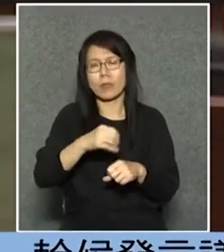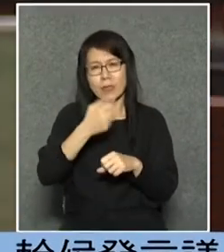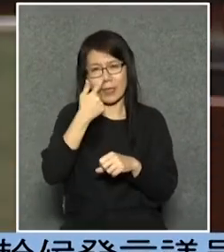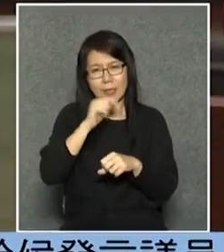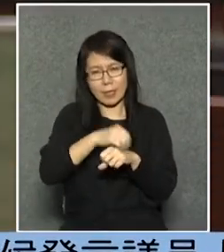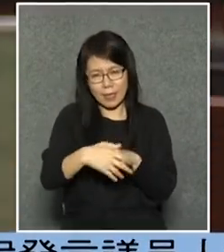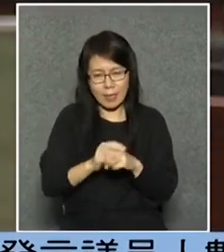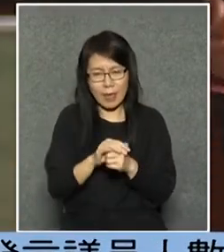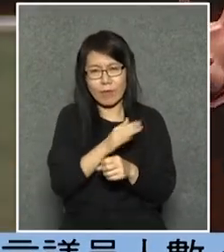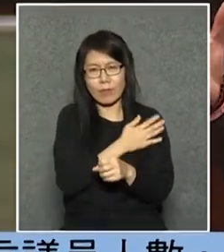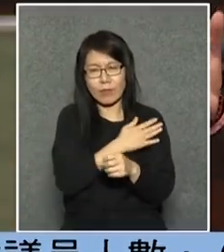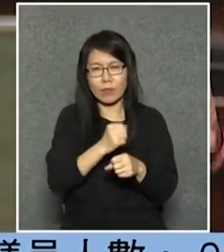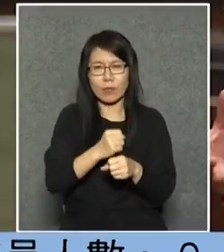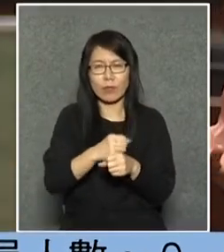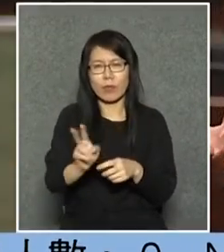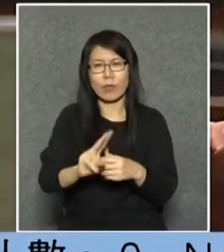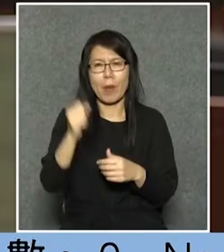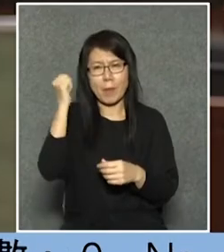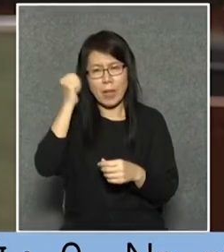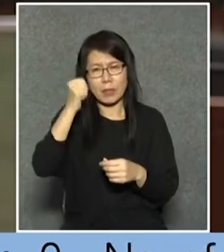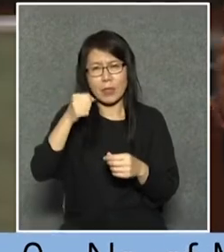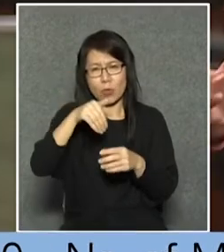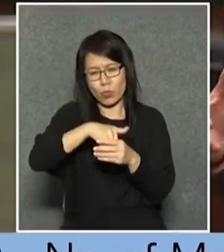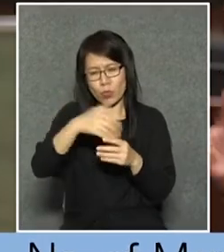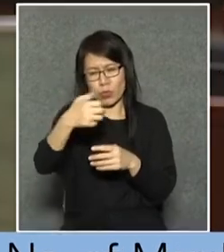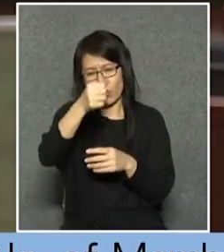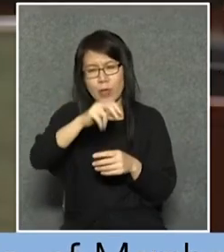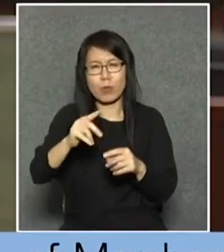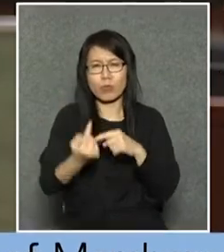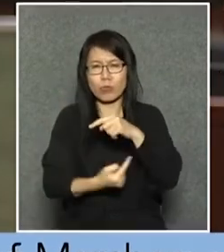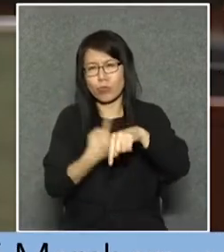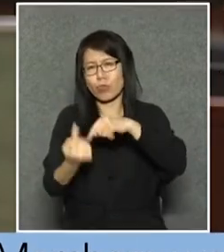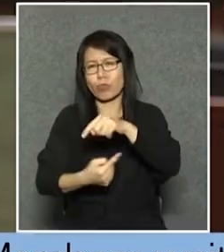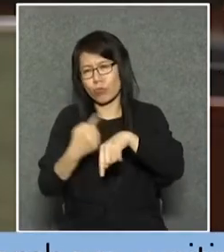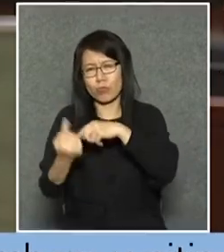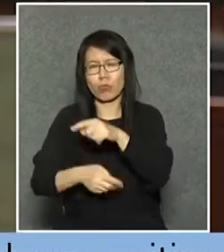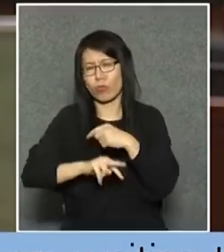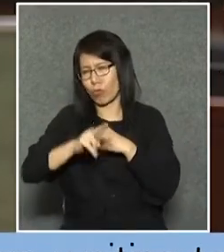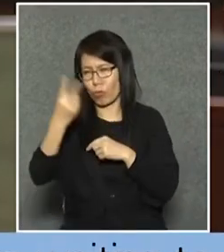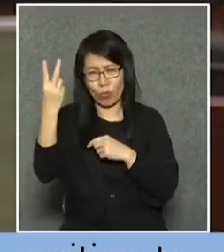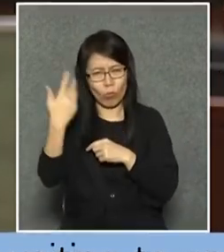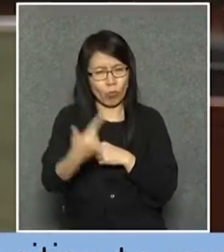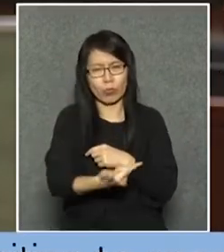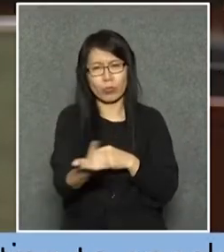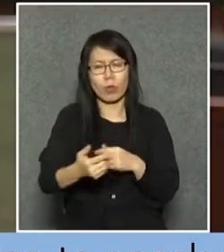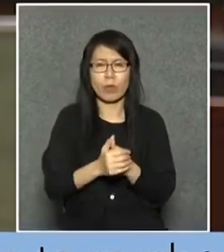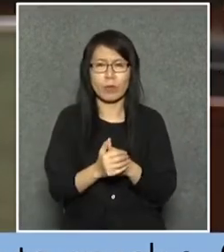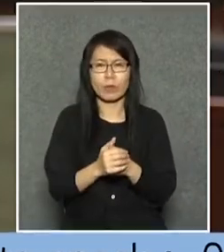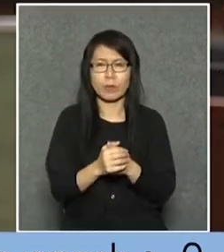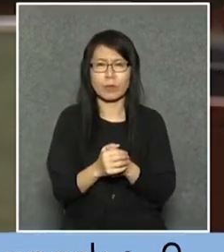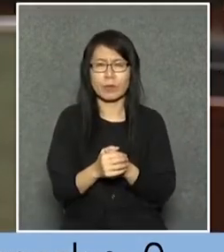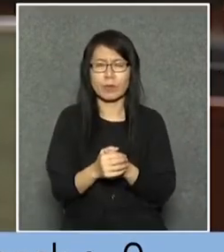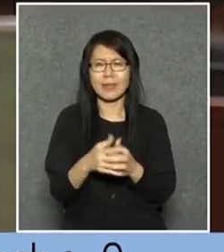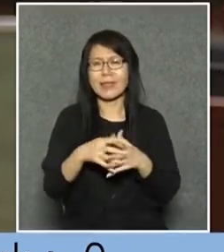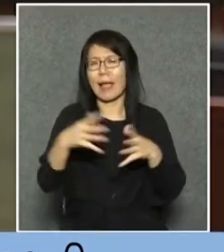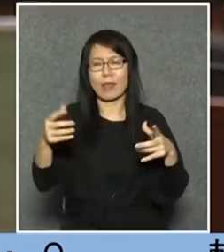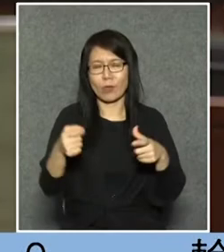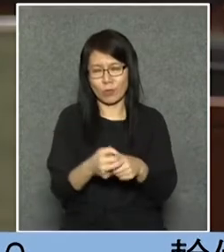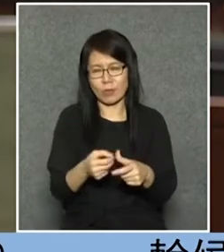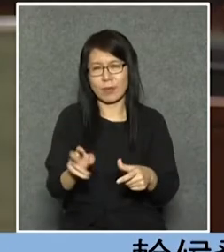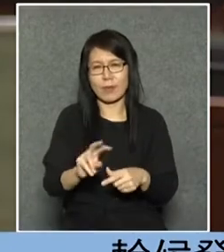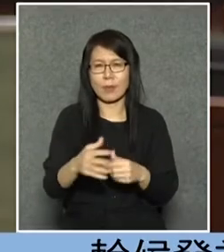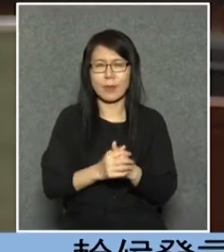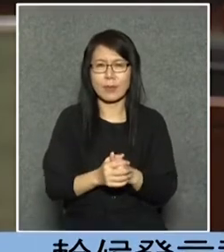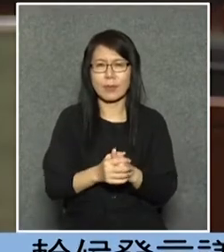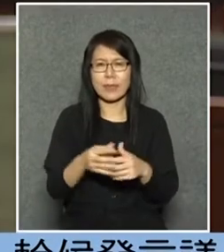另外其實我們的巴士的股權已經轉換了很多就是說都是變成了大企業一會兒我說